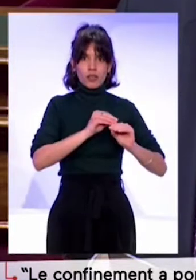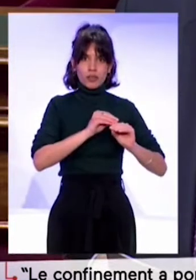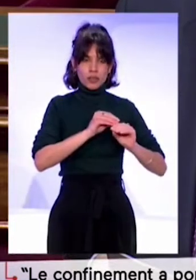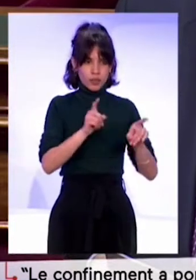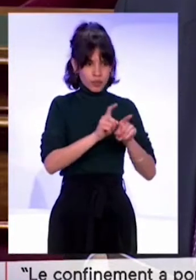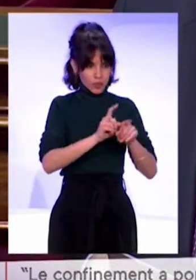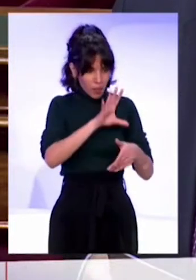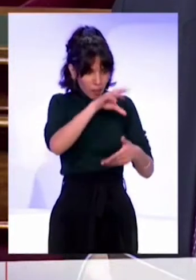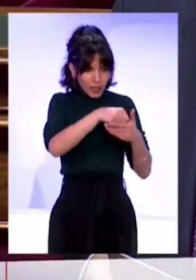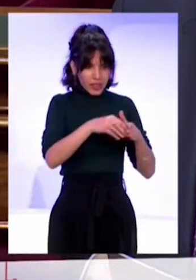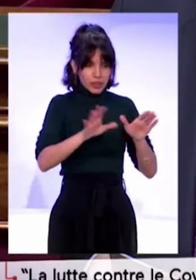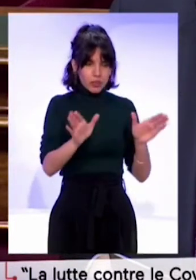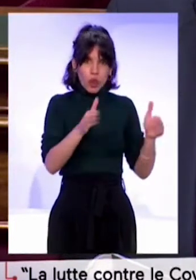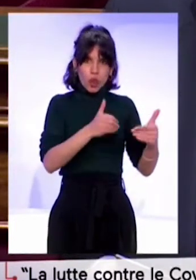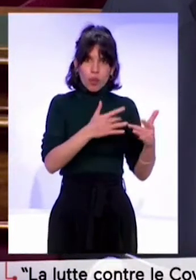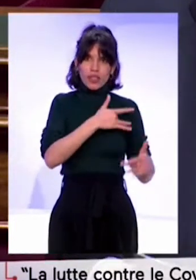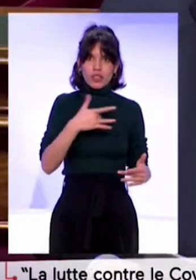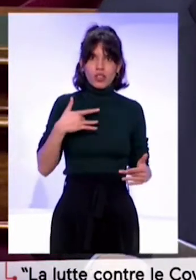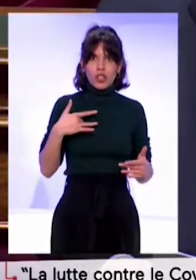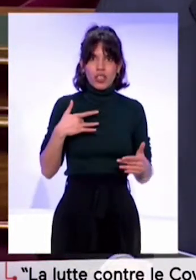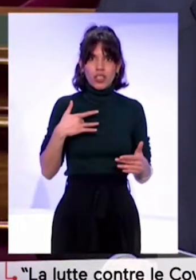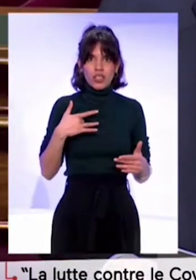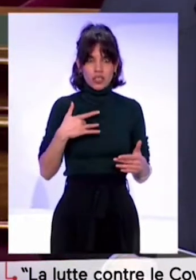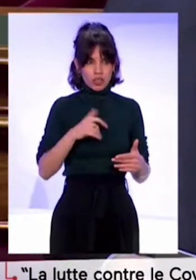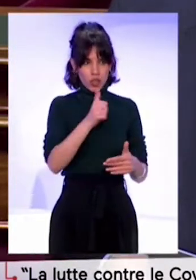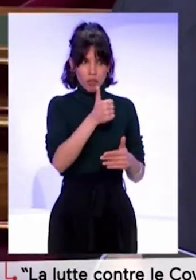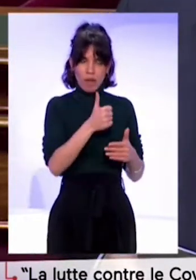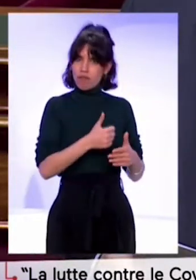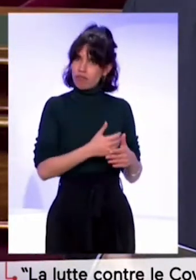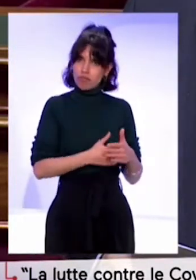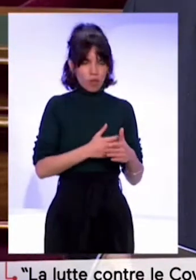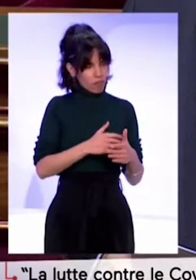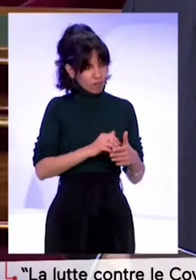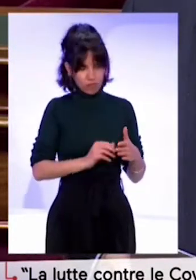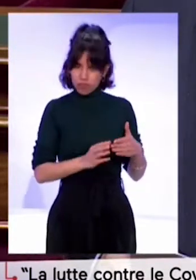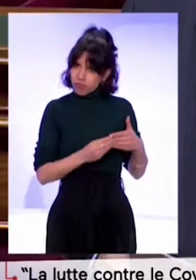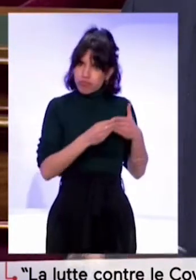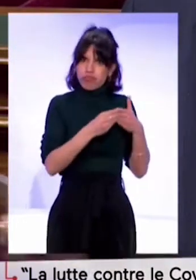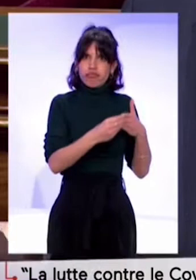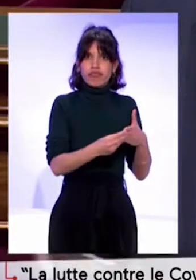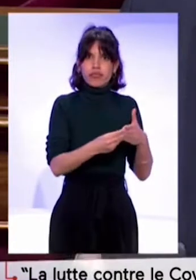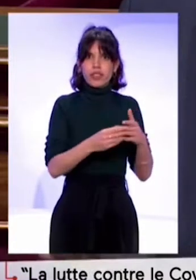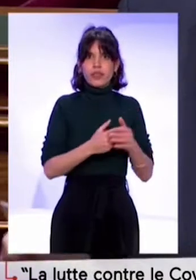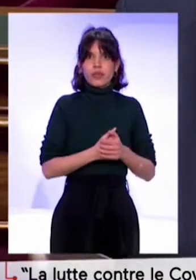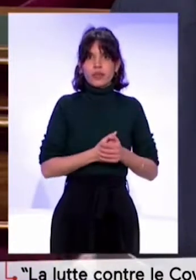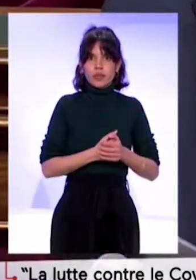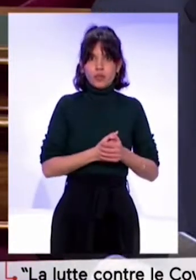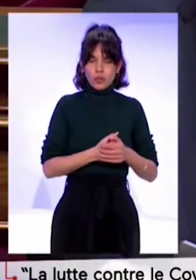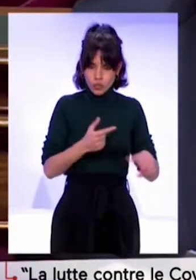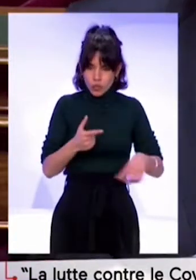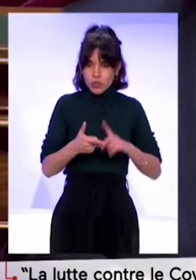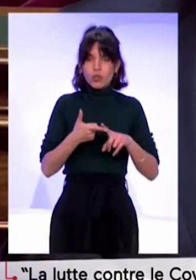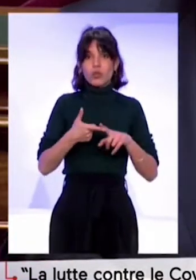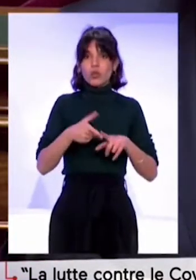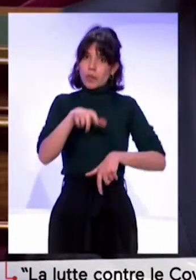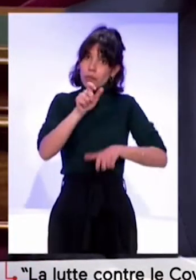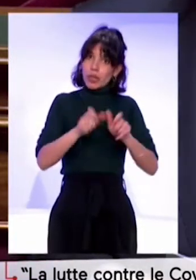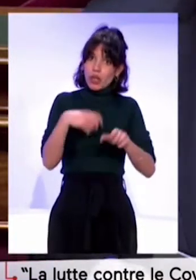à l'action de soins et qui sont en première ligne, que ce soit tous ceux qui travaillent